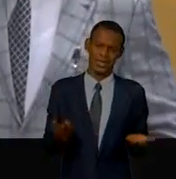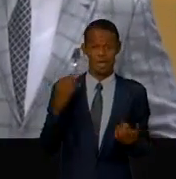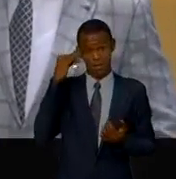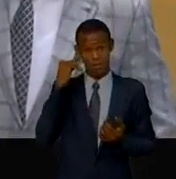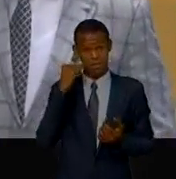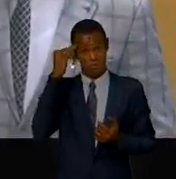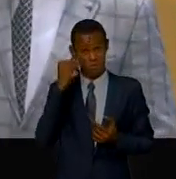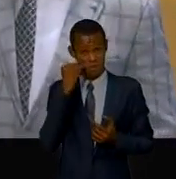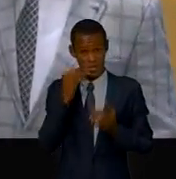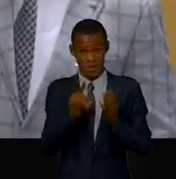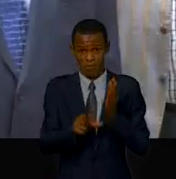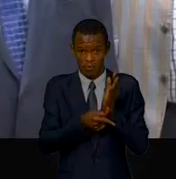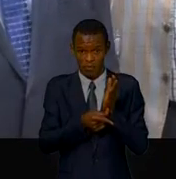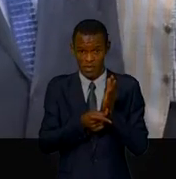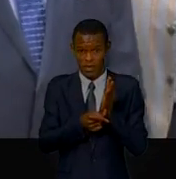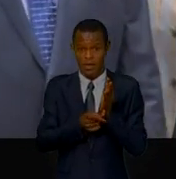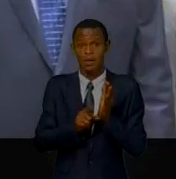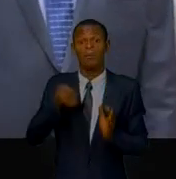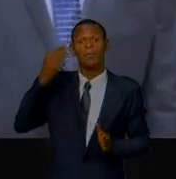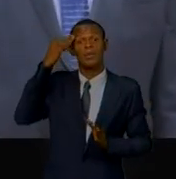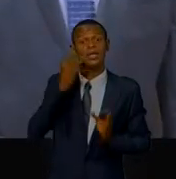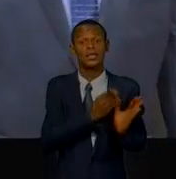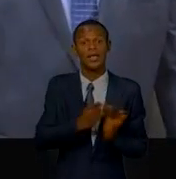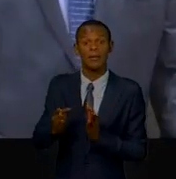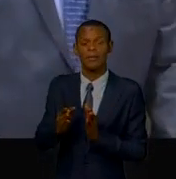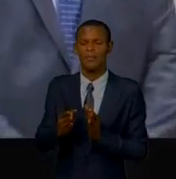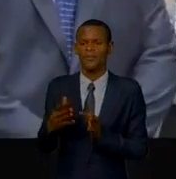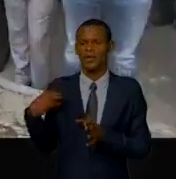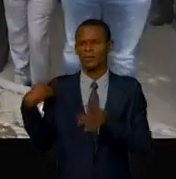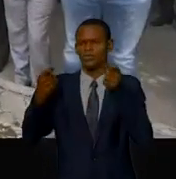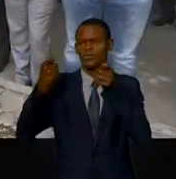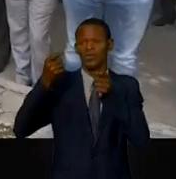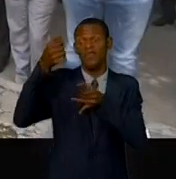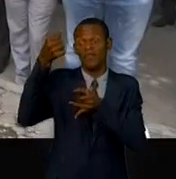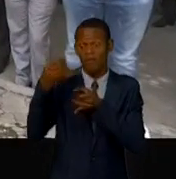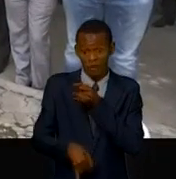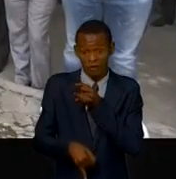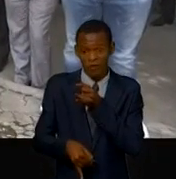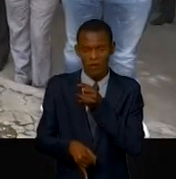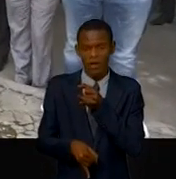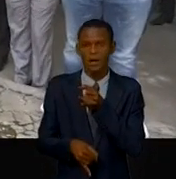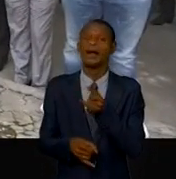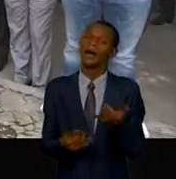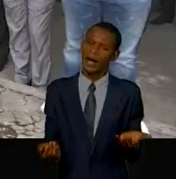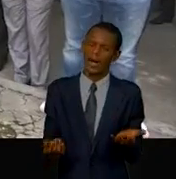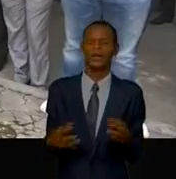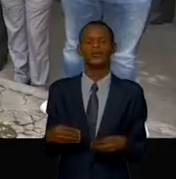mandat sans pouvoir concrétiser toutes ses promesses faites aux agents et cadres du ministère du Plan. Après sa requête